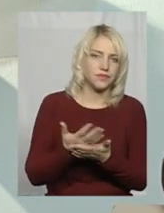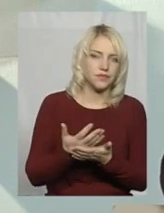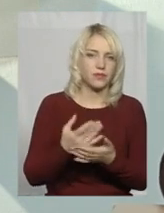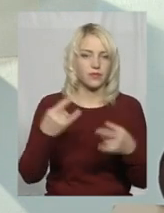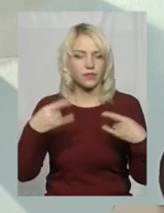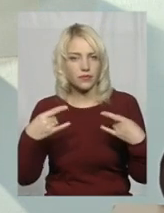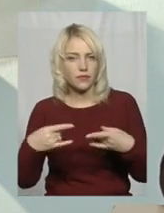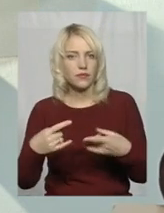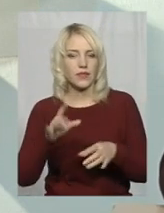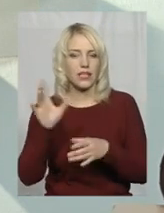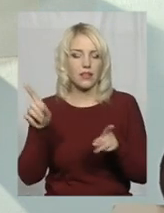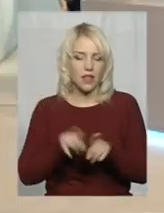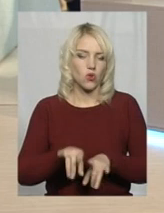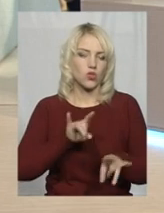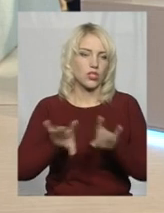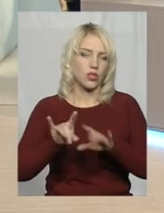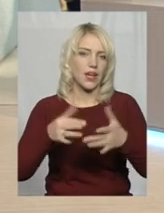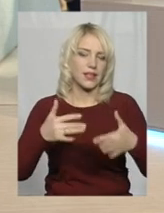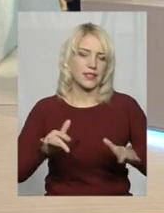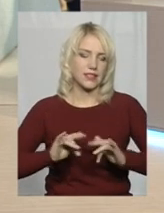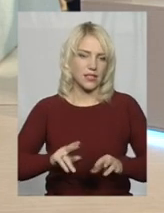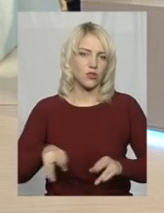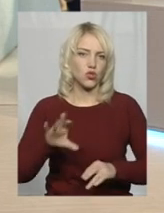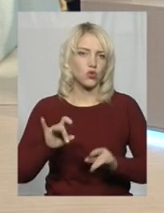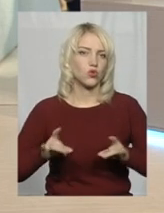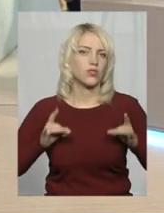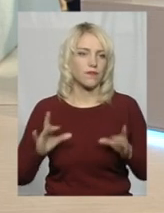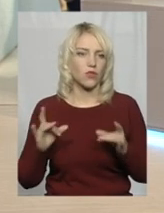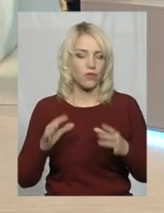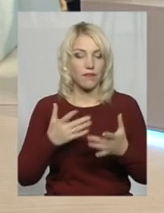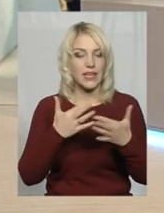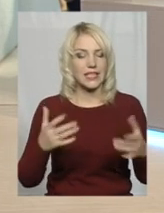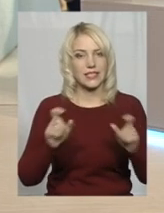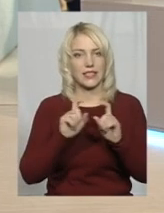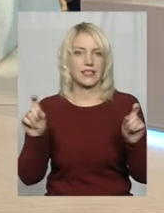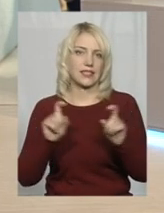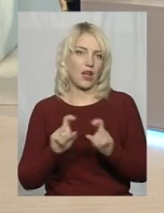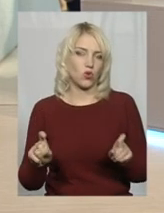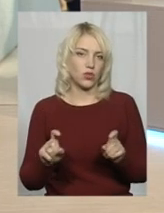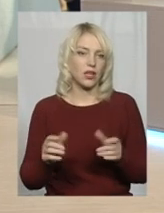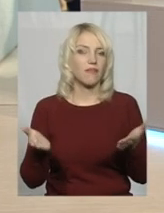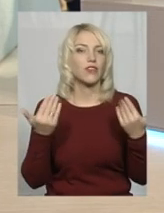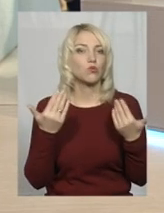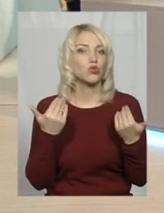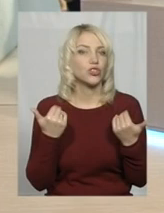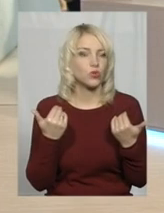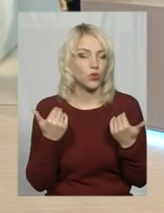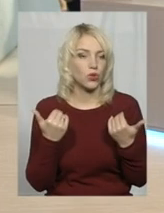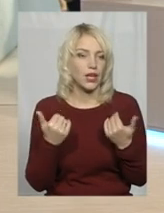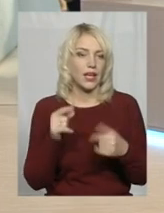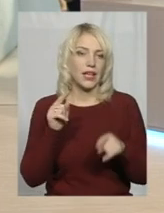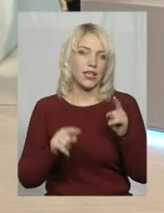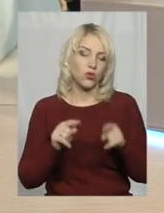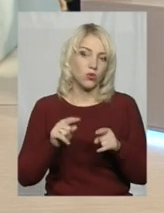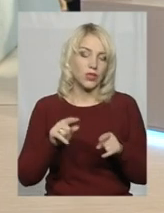також рекламують різні заходи щодо святкування у різних закладах відпочинку, інколи й